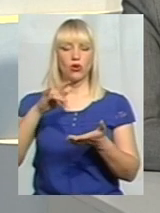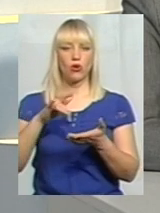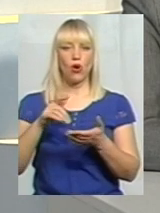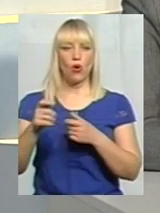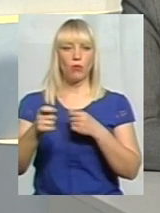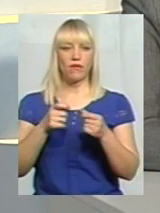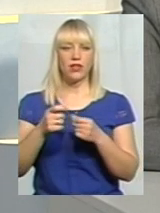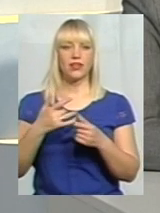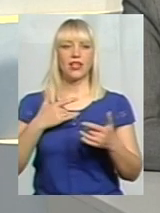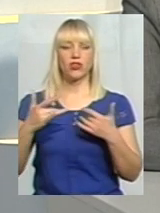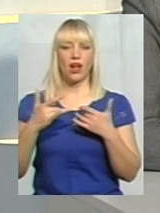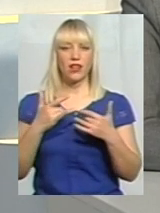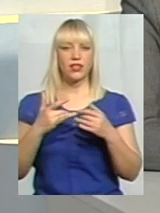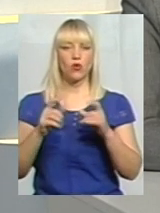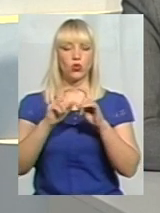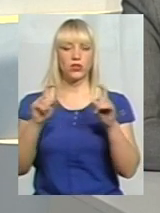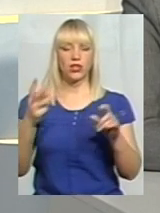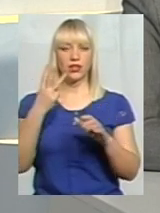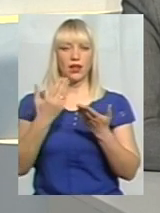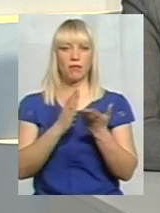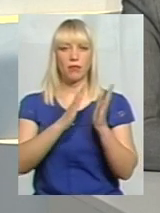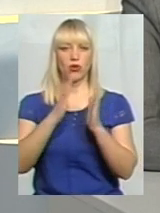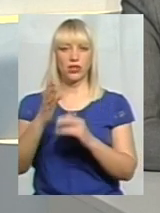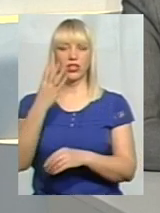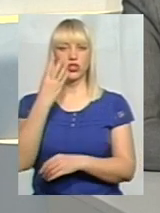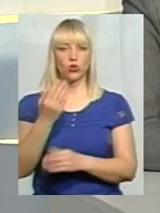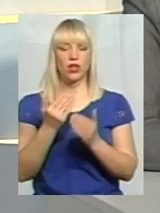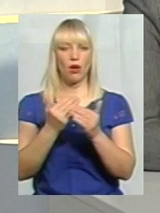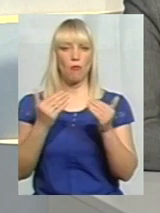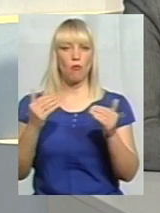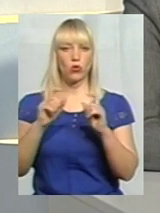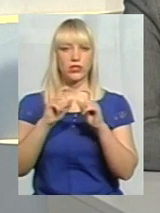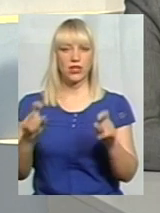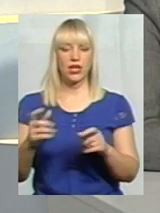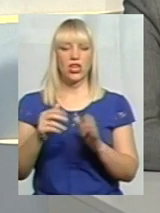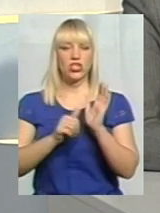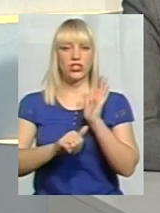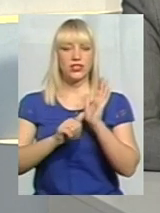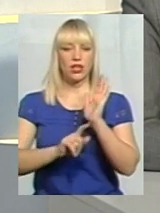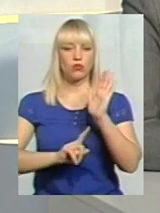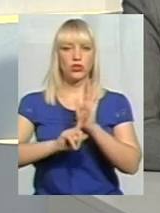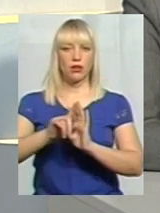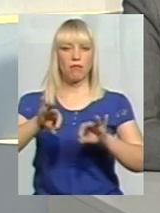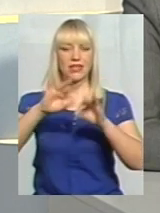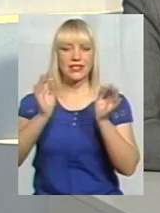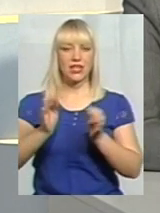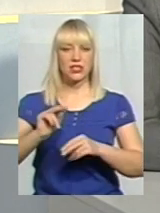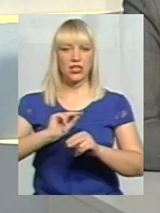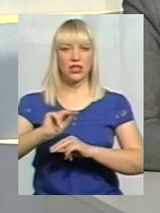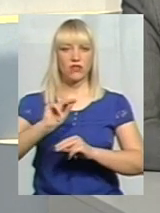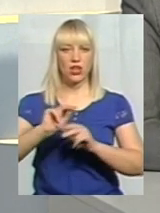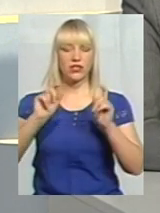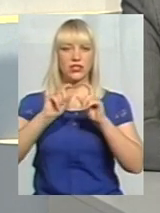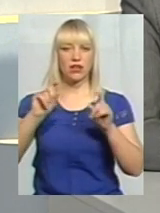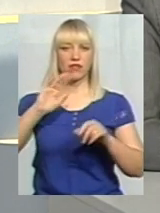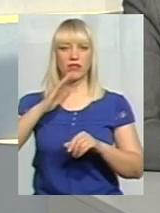-концертних установи, 3 бібліотеки, 4 музеї, також 60 початкових мистецьких навчальних закладів нашої області.